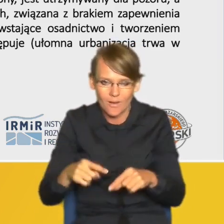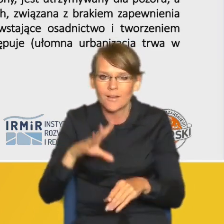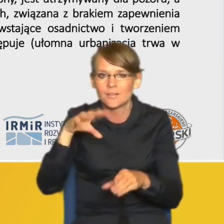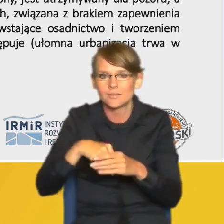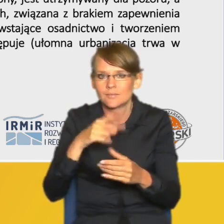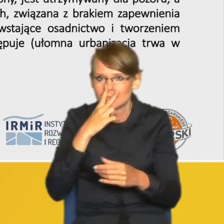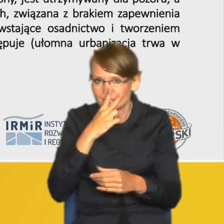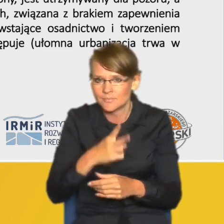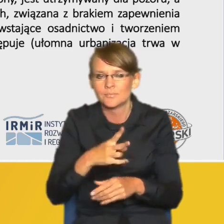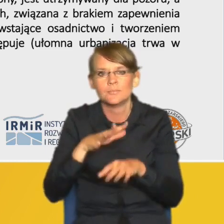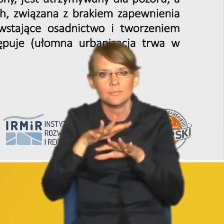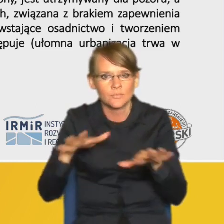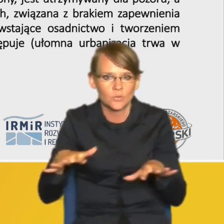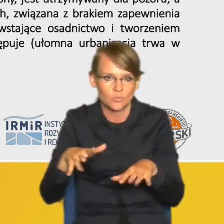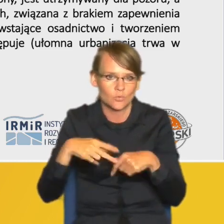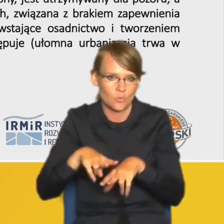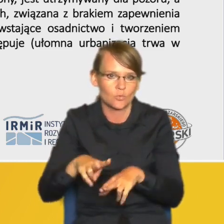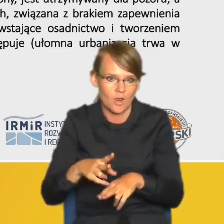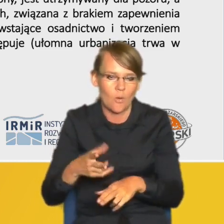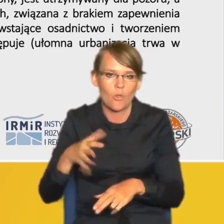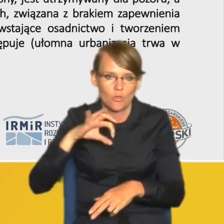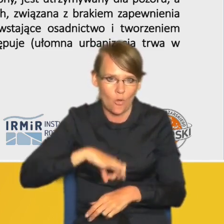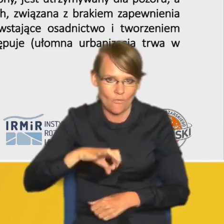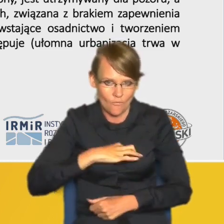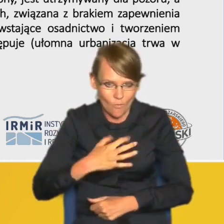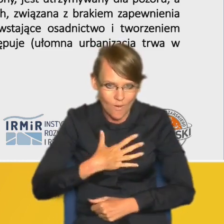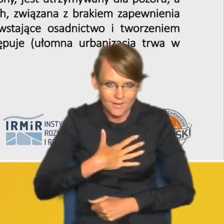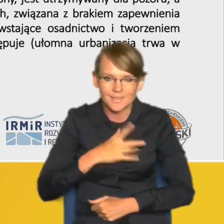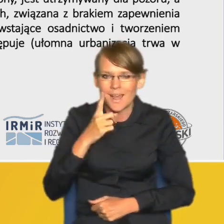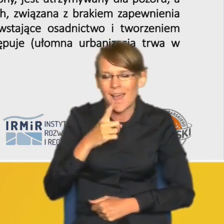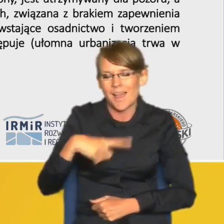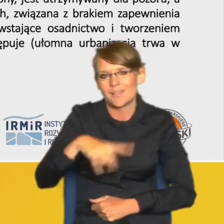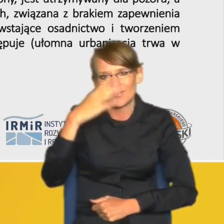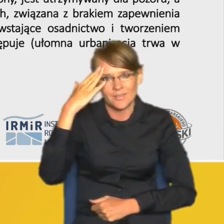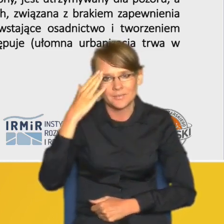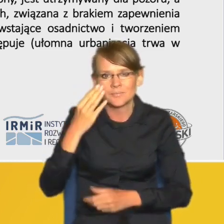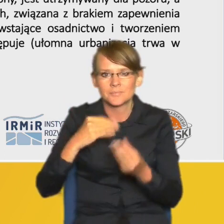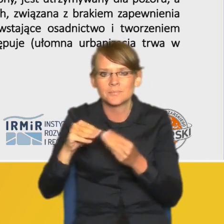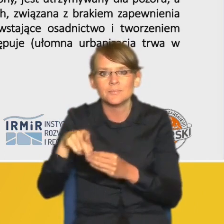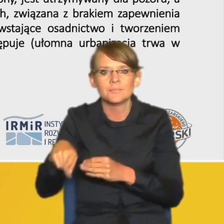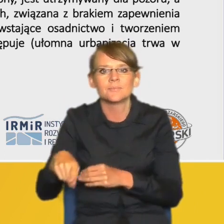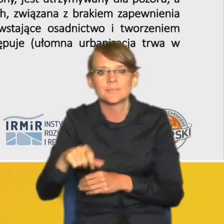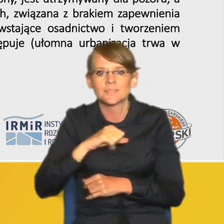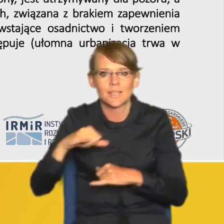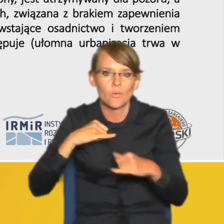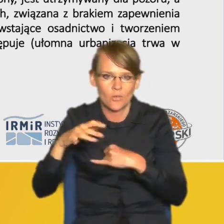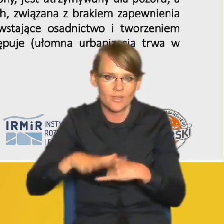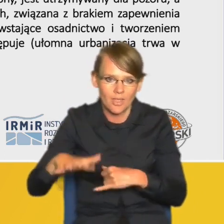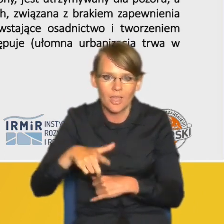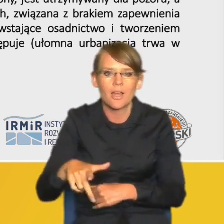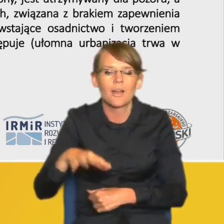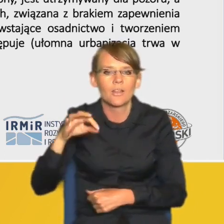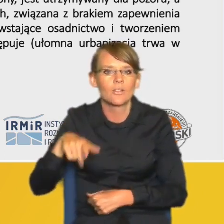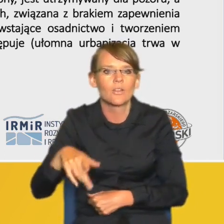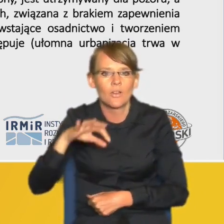dochodach własnych ale wszyscy oczywiście doskonale wiedzą że w większości dochody jednostek samorządu terytorialnego są dochodami